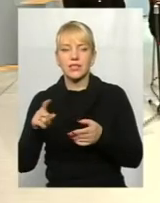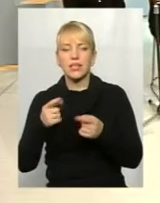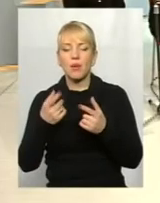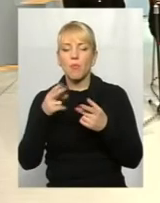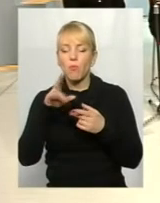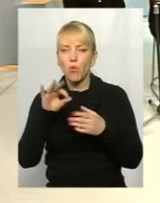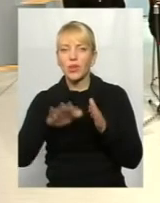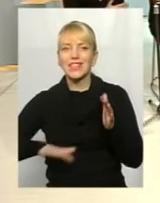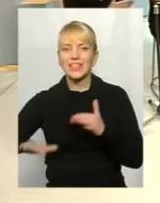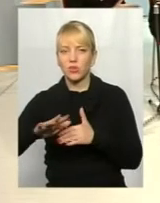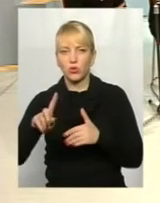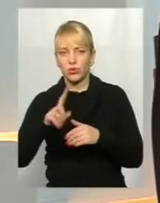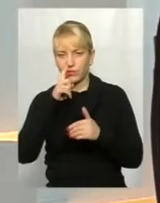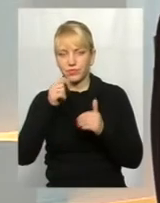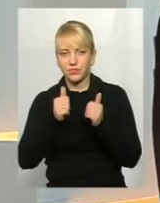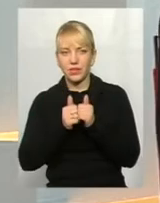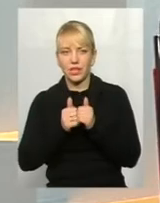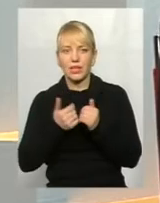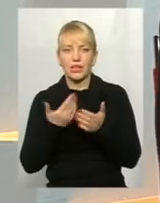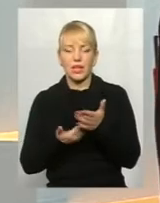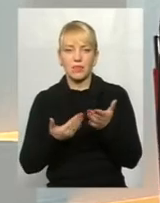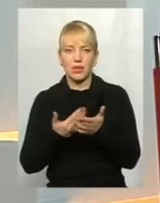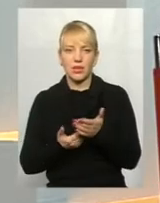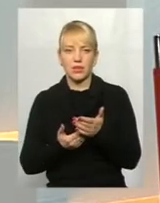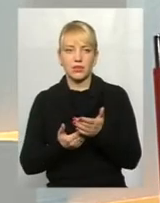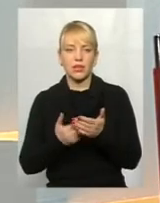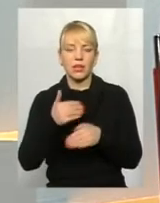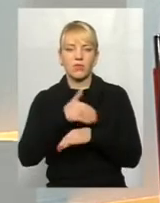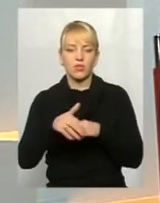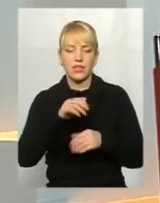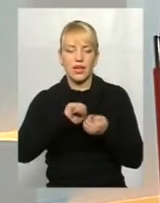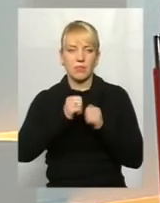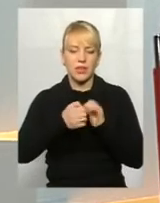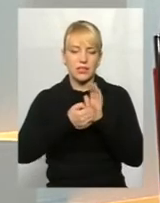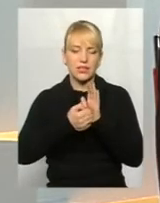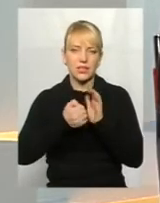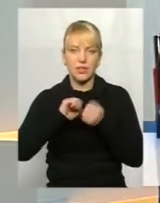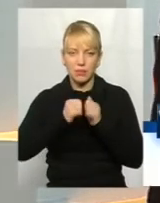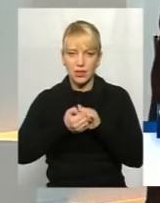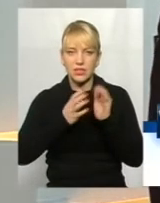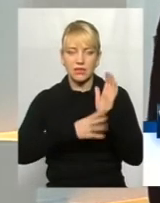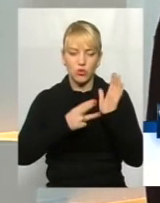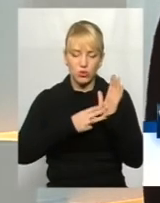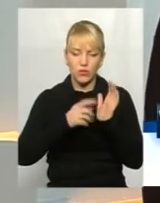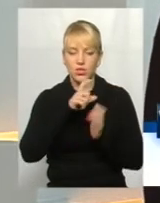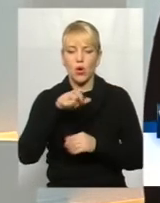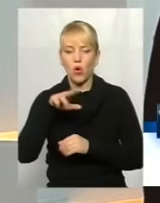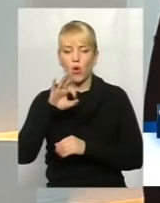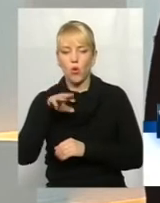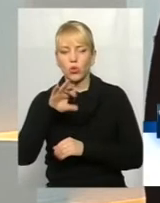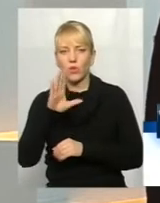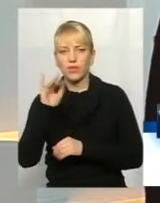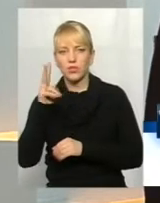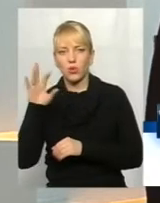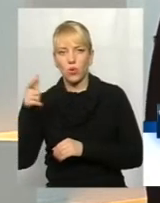територіальному принципу. Це, наприклад, починаючи з Кам'янецької 98, Хотовиського, ці вулиці